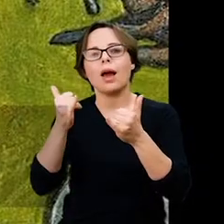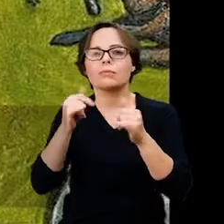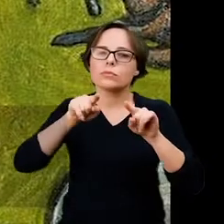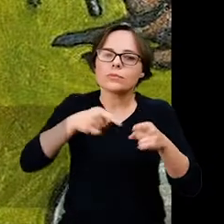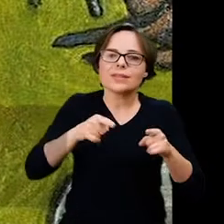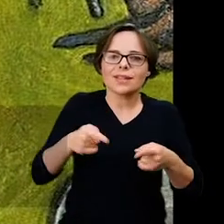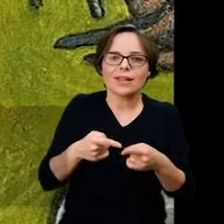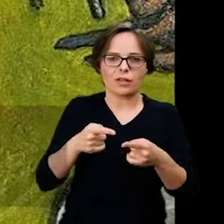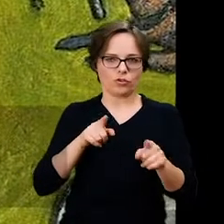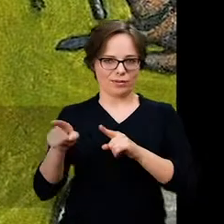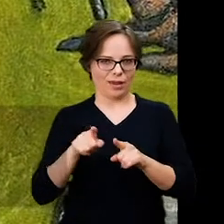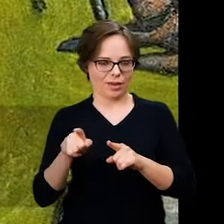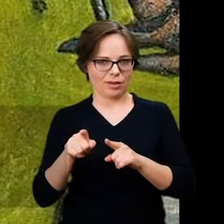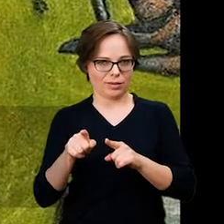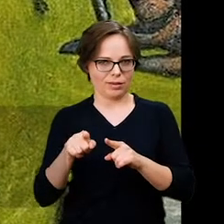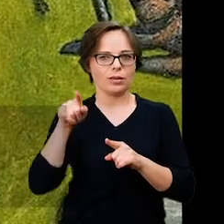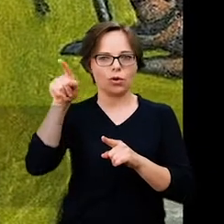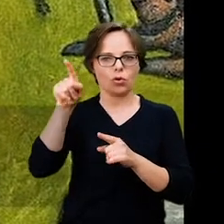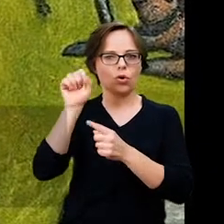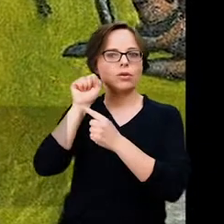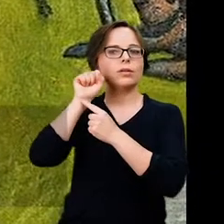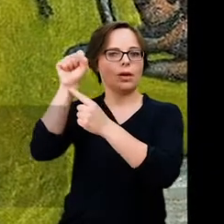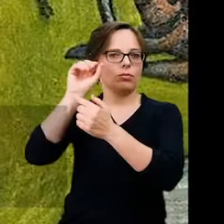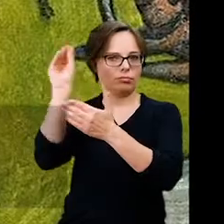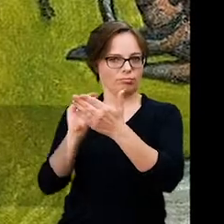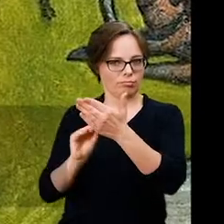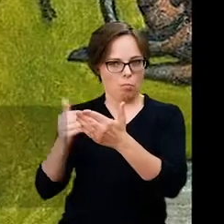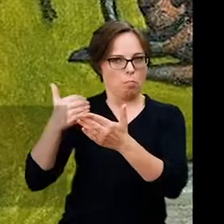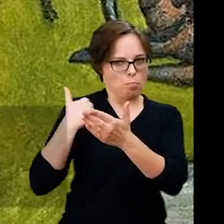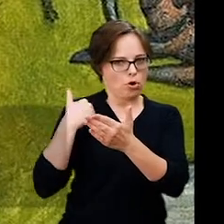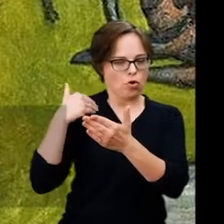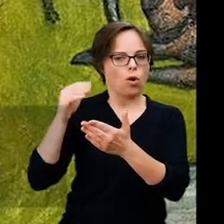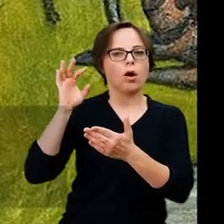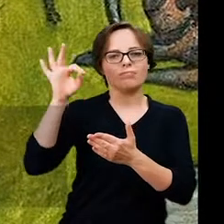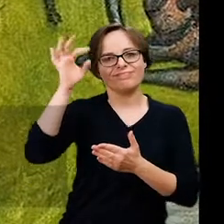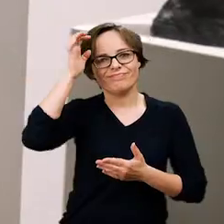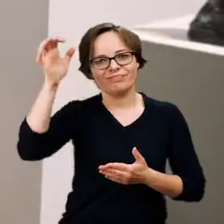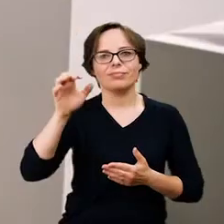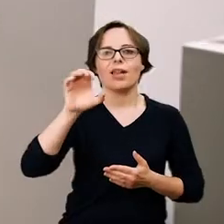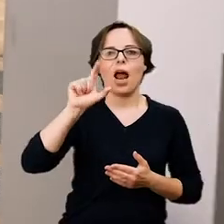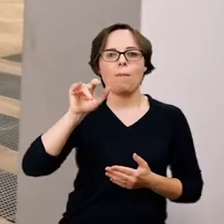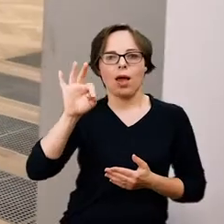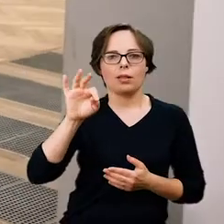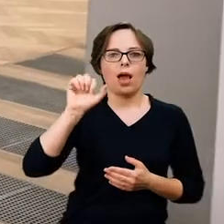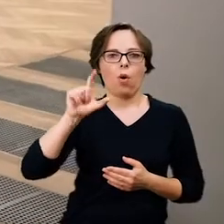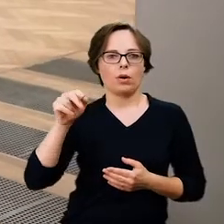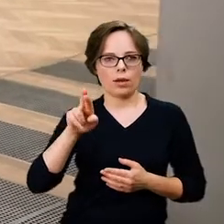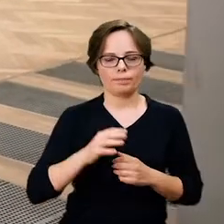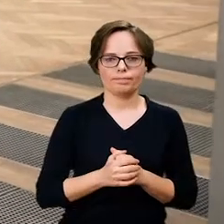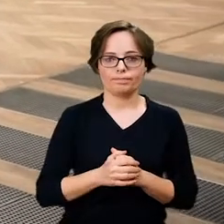jak pisał autor manifestu Symbolizm w malarstwie, Albert Aurier. Bretania,